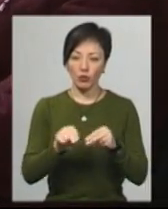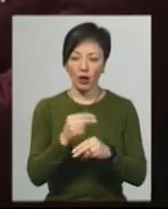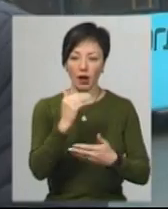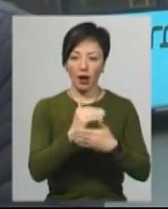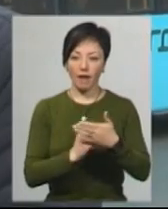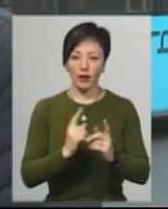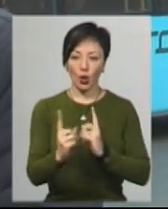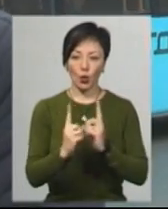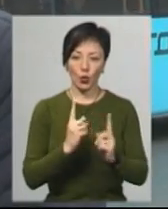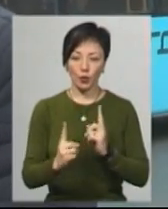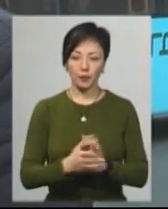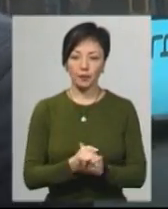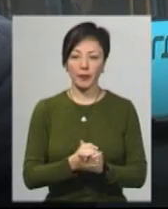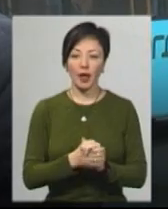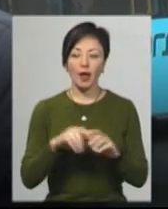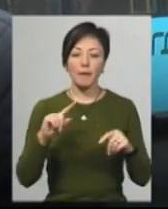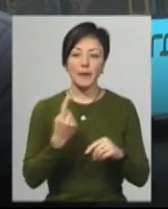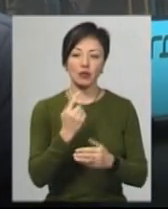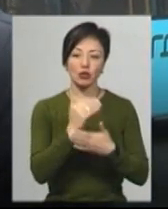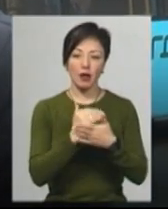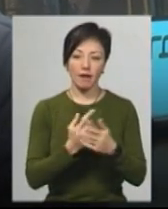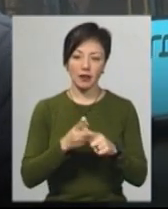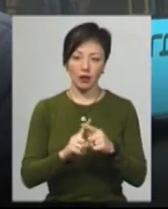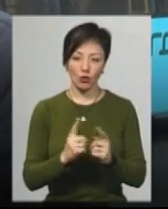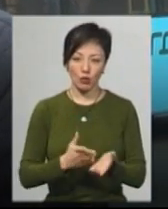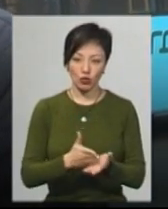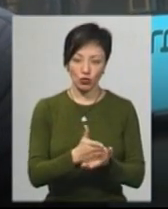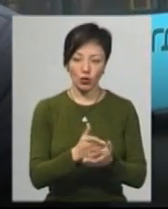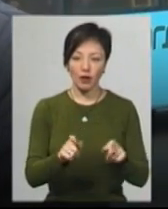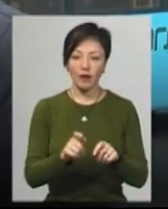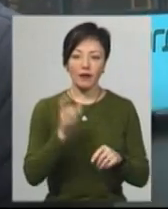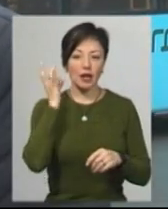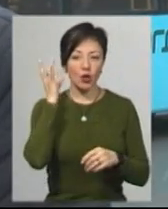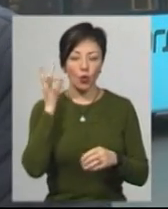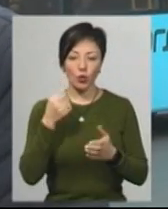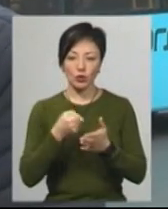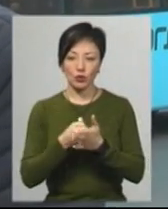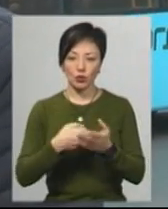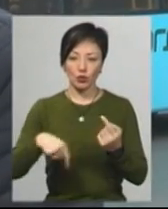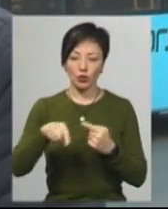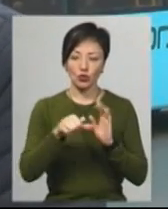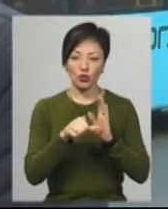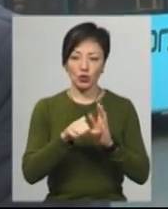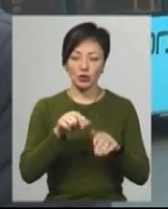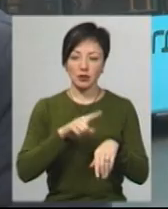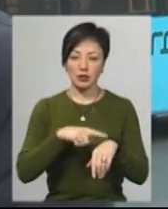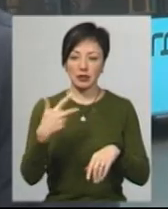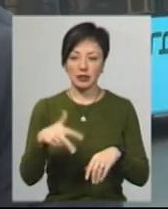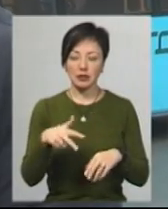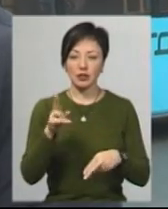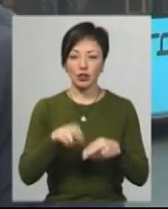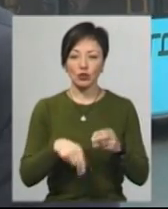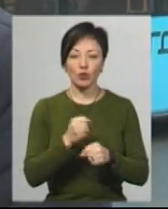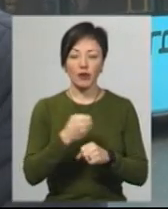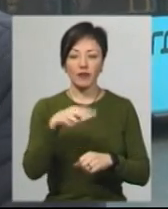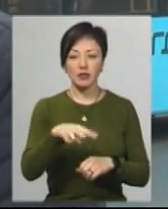графік руху. Перший графік даного маршруту від Катьона йде о 6 годині 30 хвилин і закінчує свою